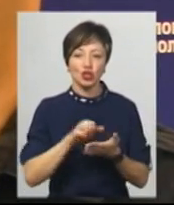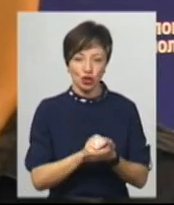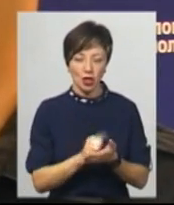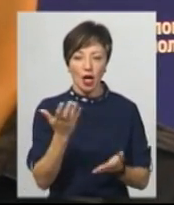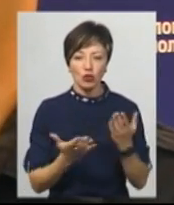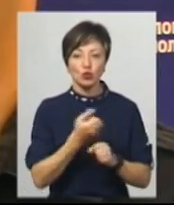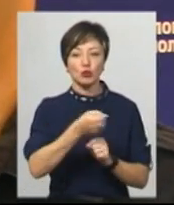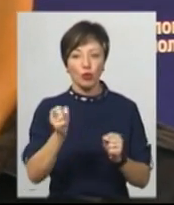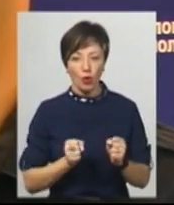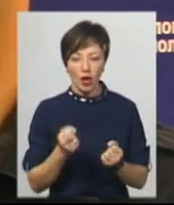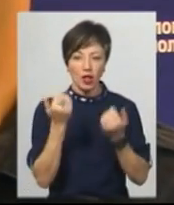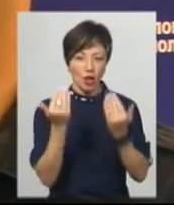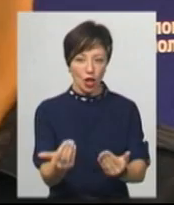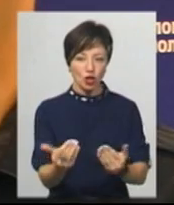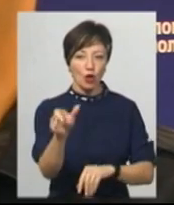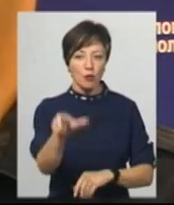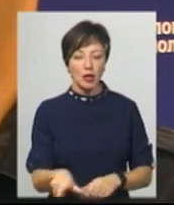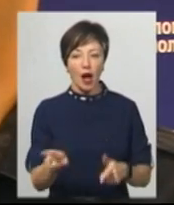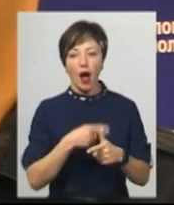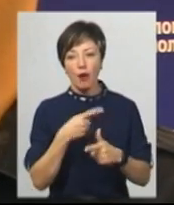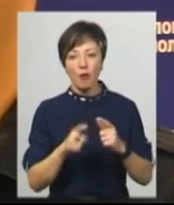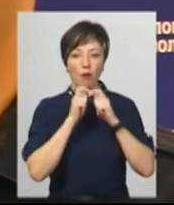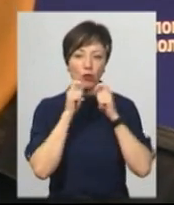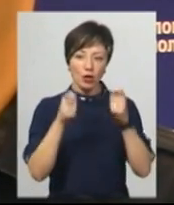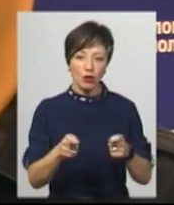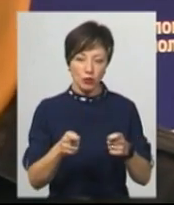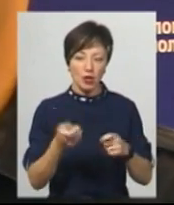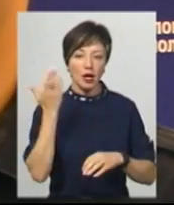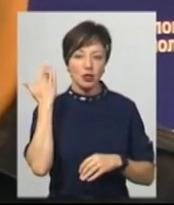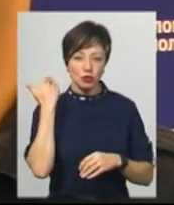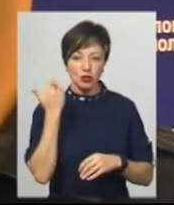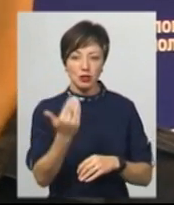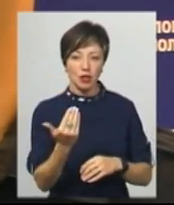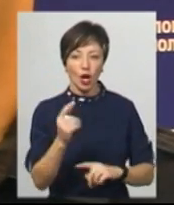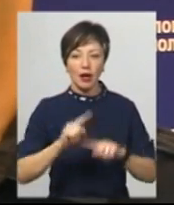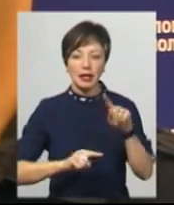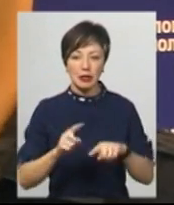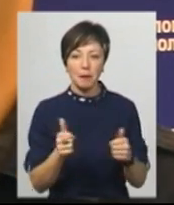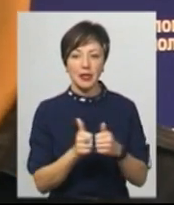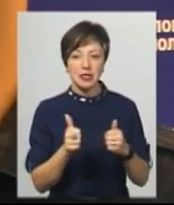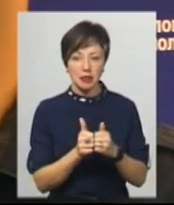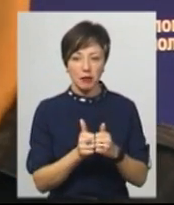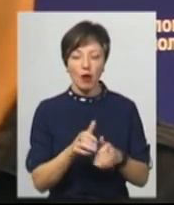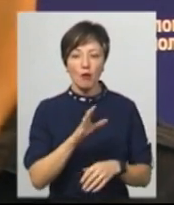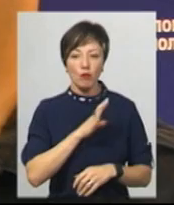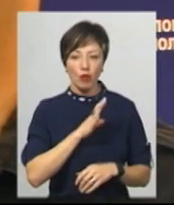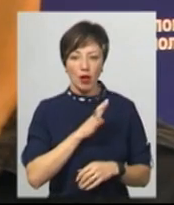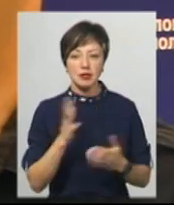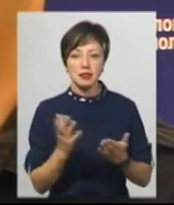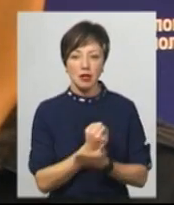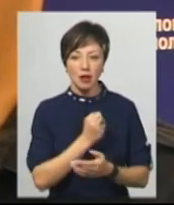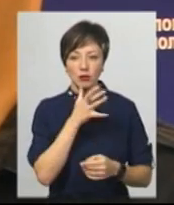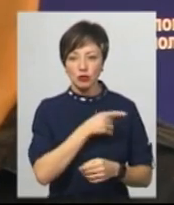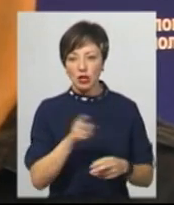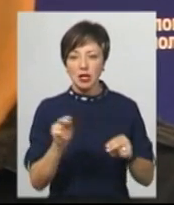зброя належить громадянину або в колишньому належала його рідним, близьким і була знайдена